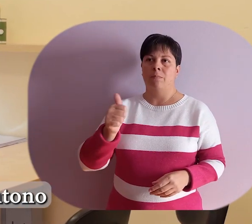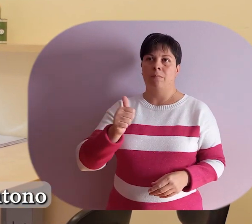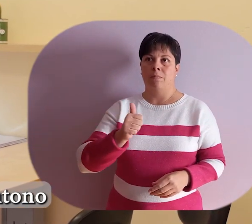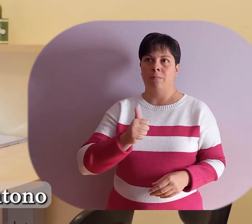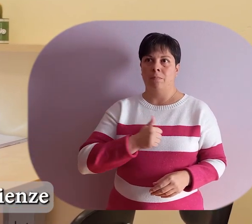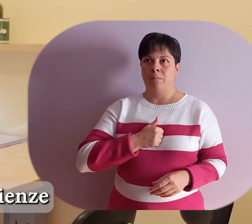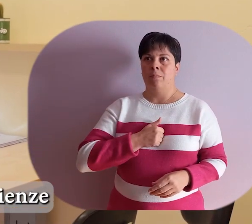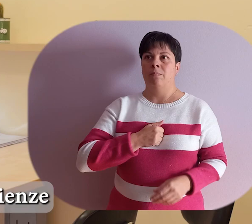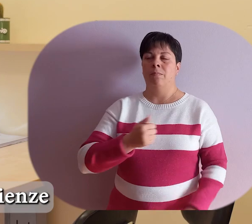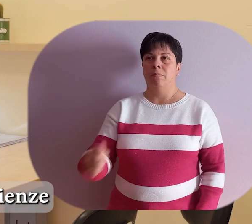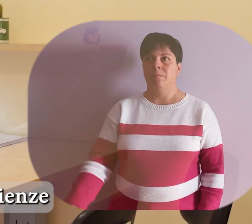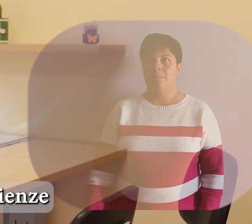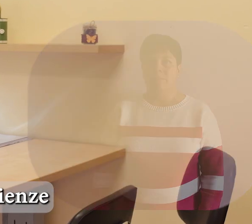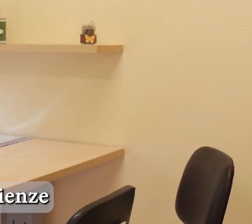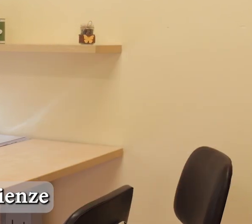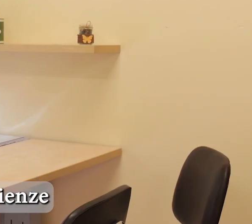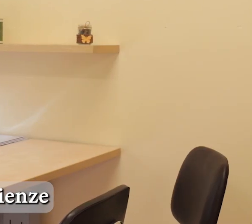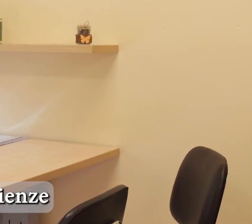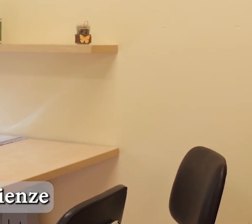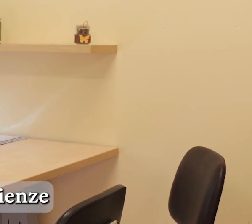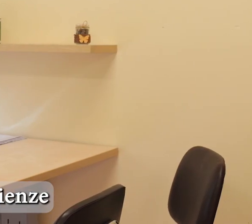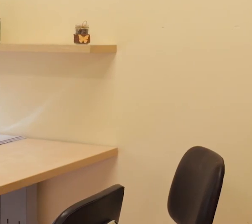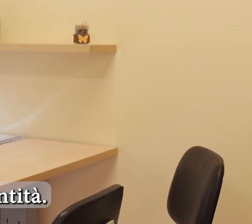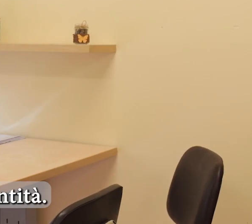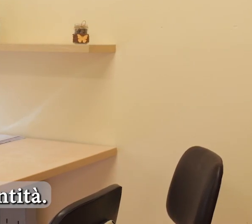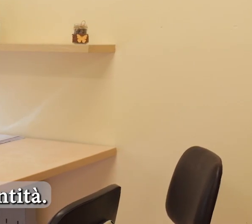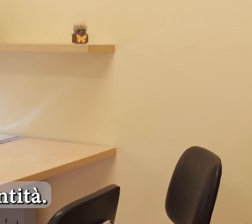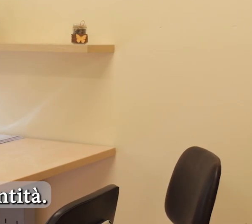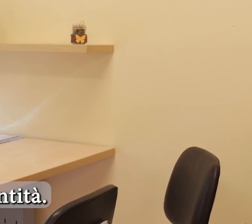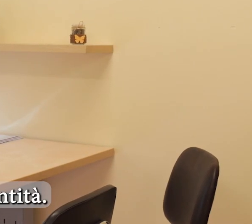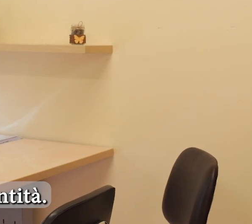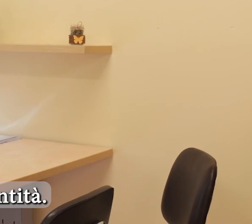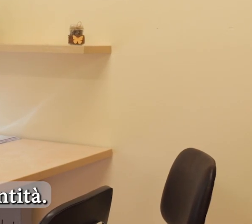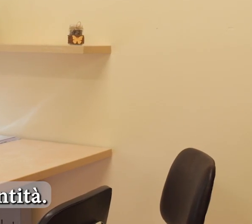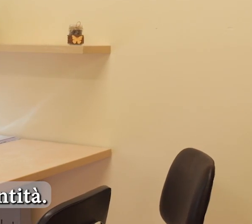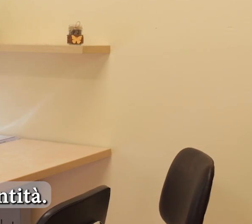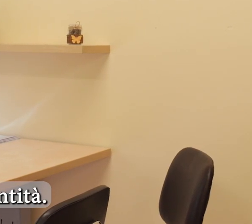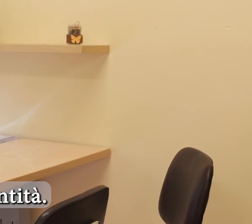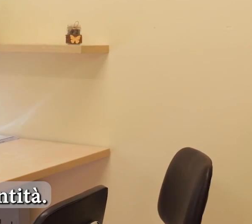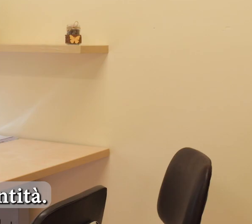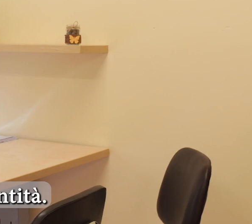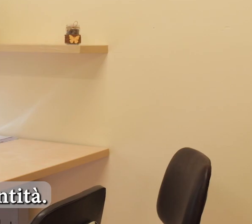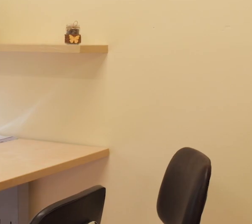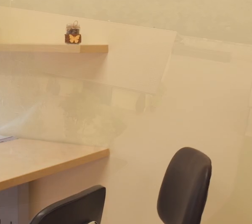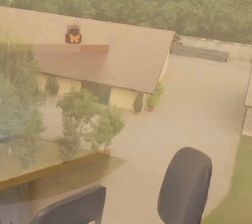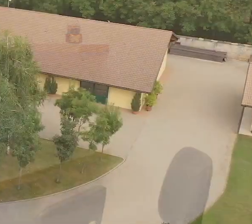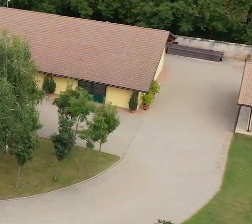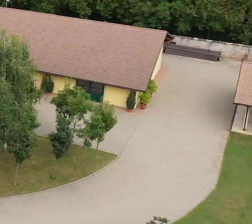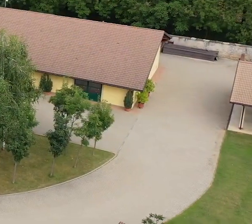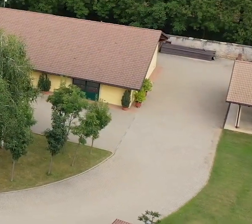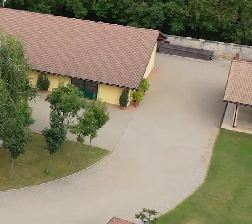ci consentono di ampliare le nostre esperienze e definirci nella nostra identità.